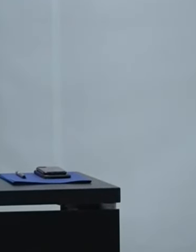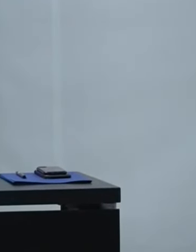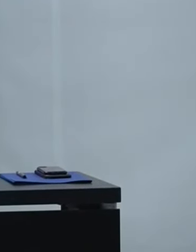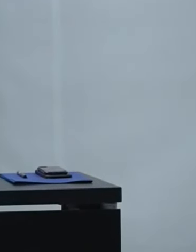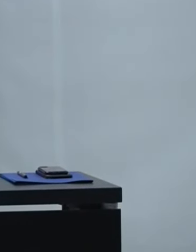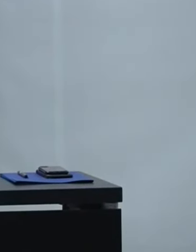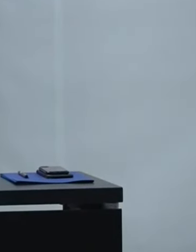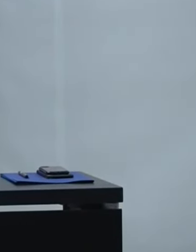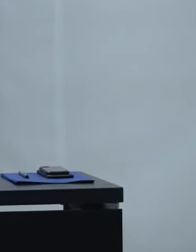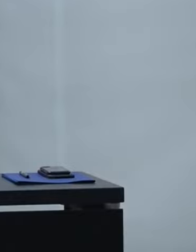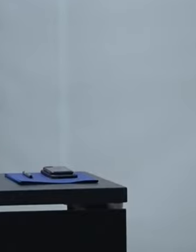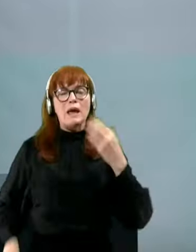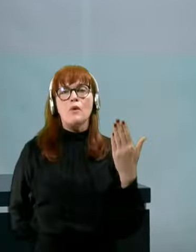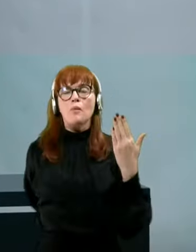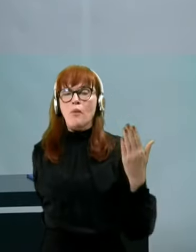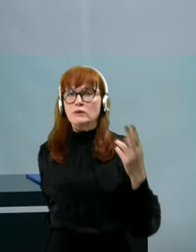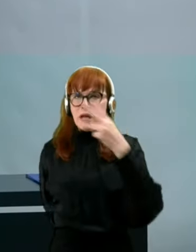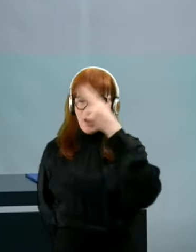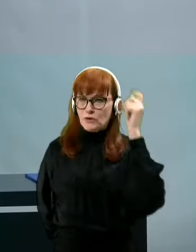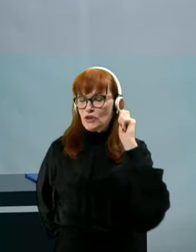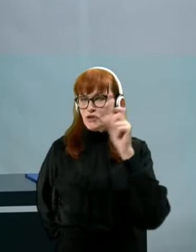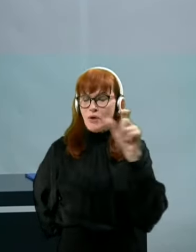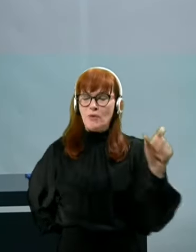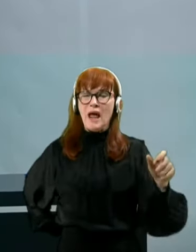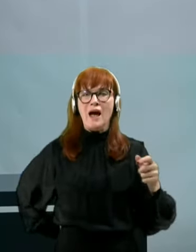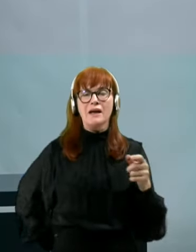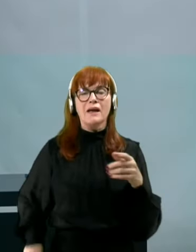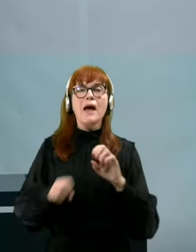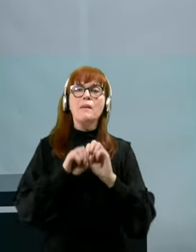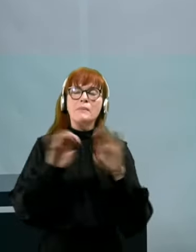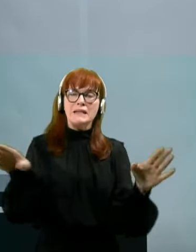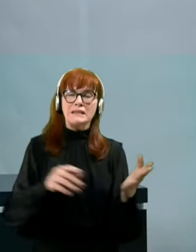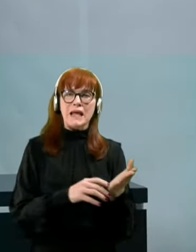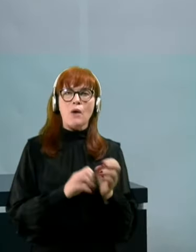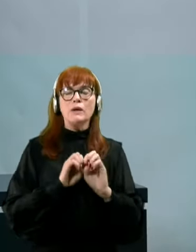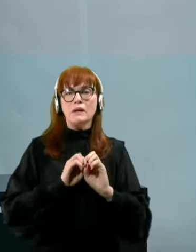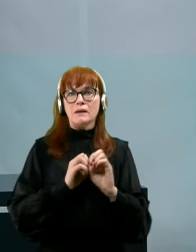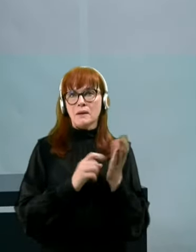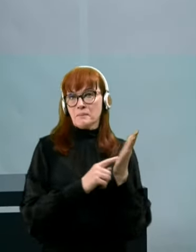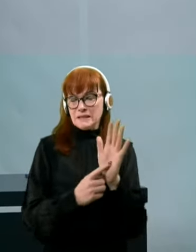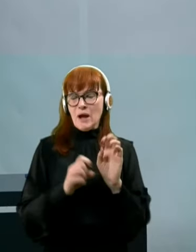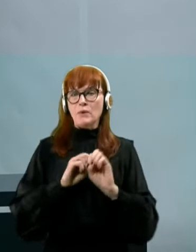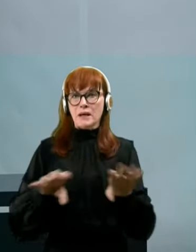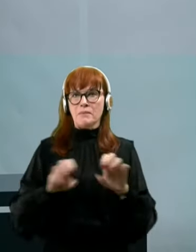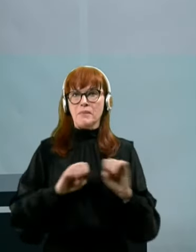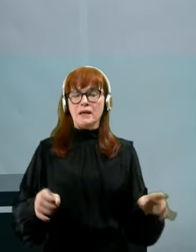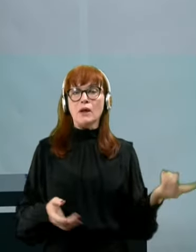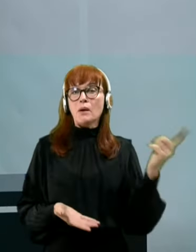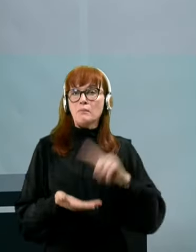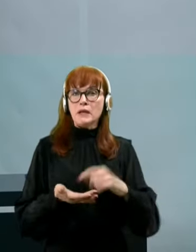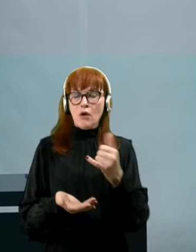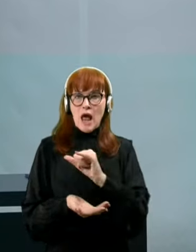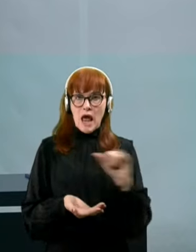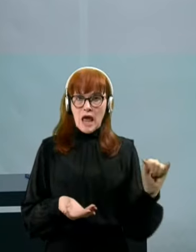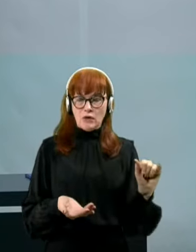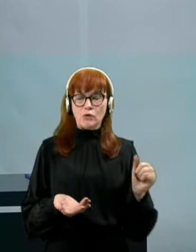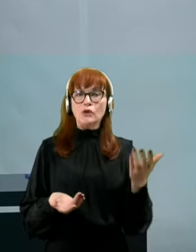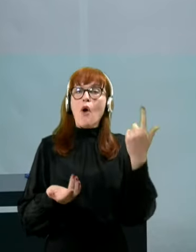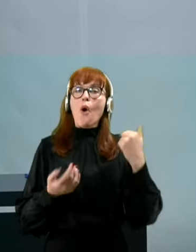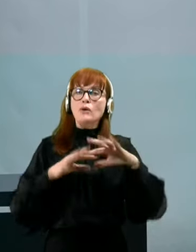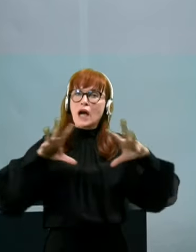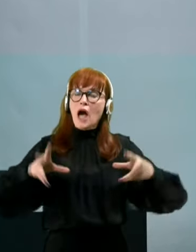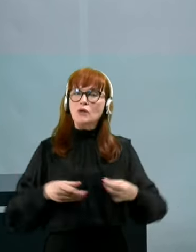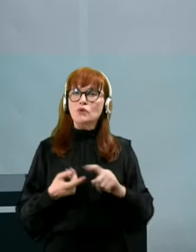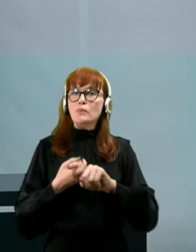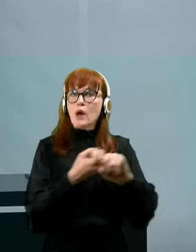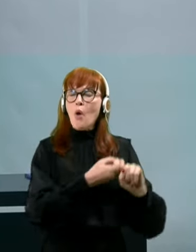državljani, spoštovani predstavniki medijev. Minilo je leto dni, odkar smo skupaj s